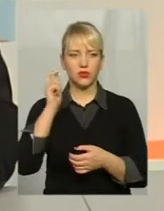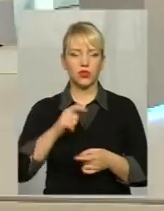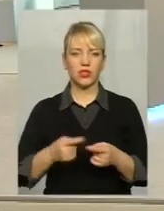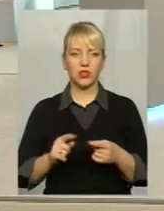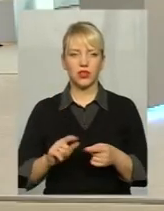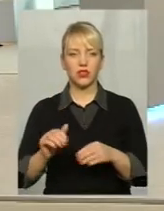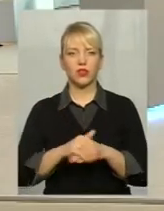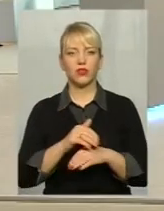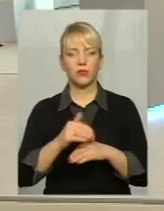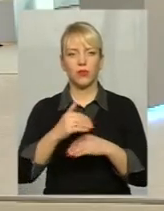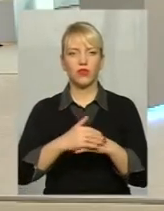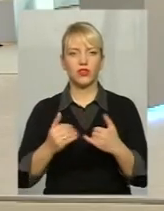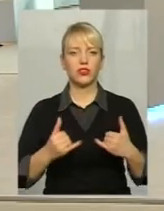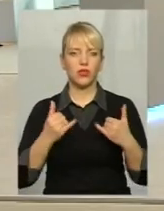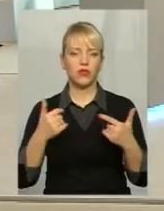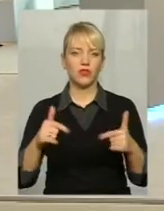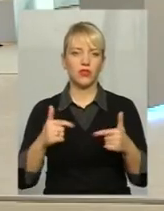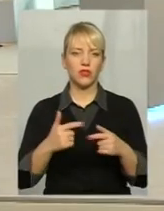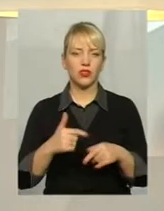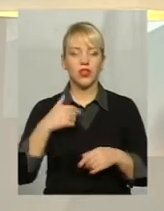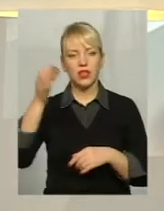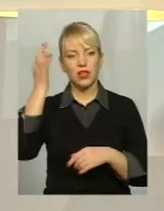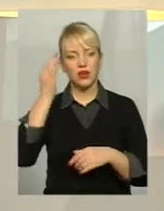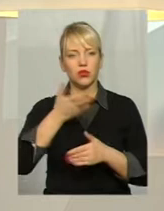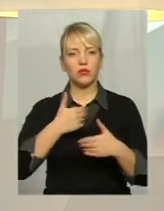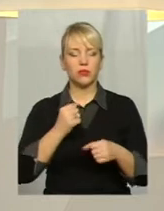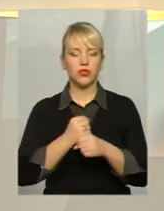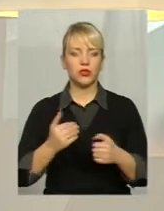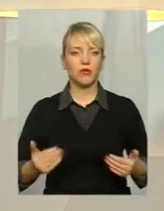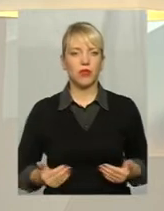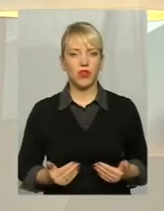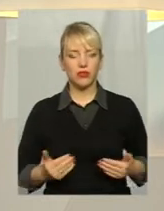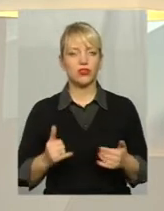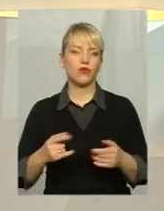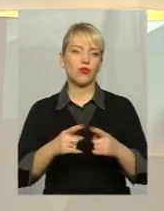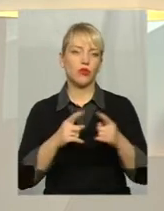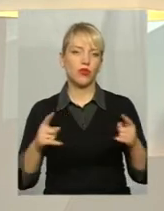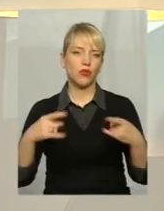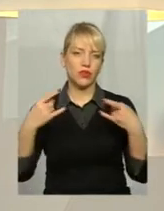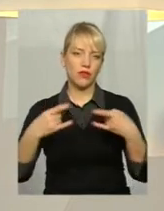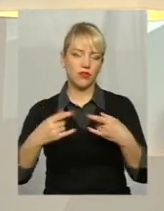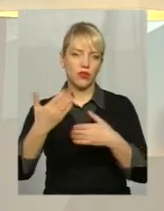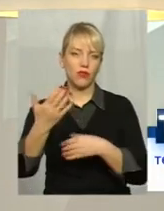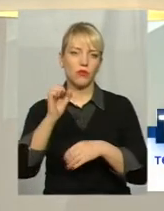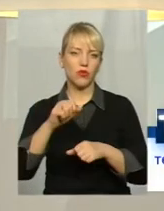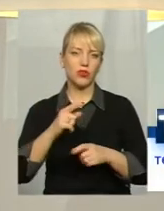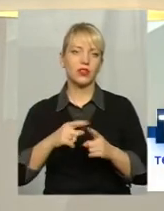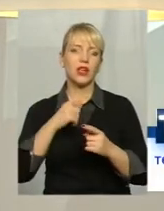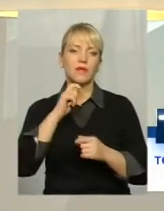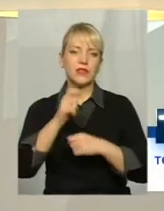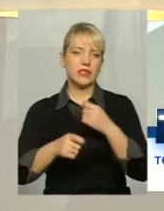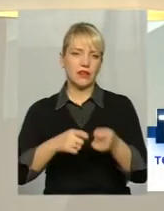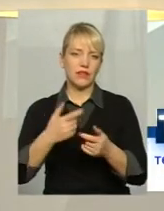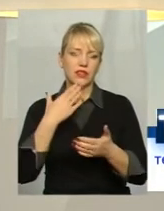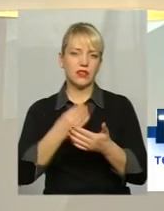Для дачам нагадую, працюємо для вас наживо Тож впродовж ефіру ви зможете ставити свої запитання за